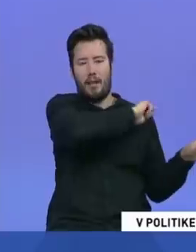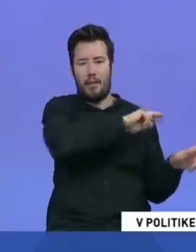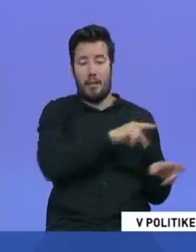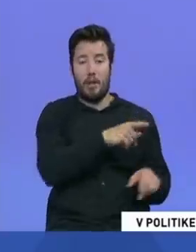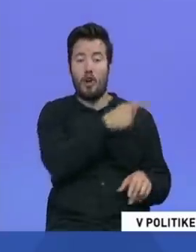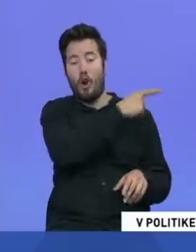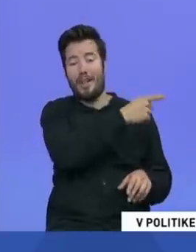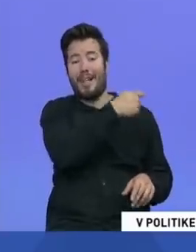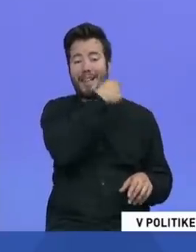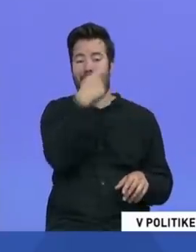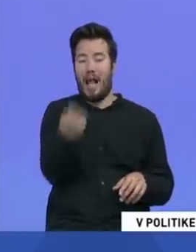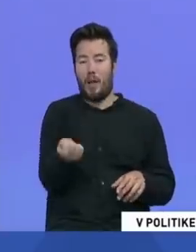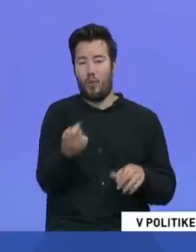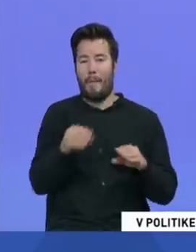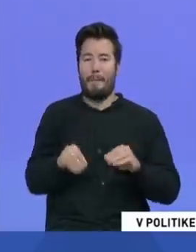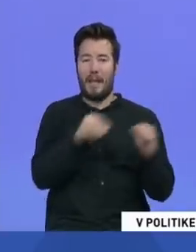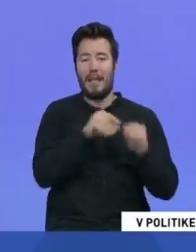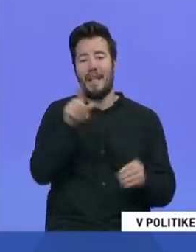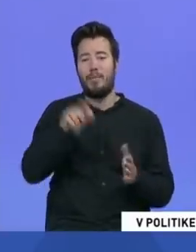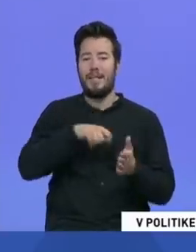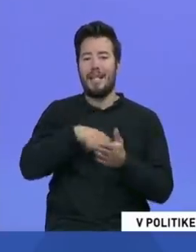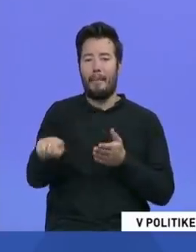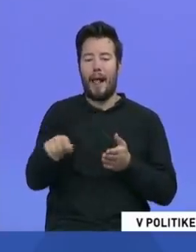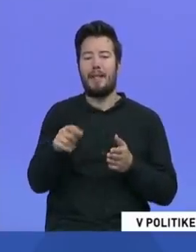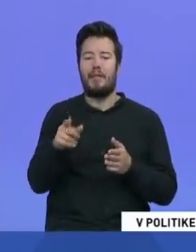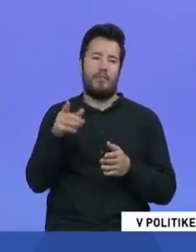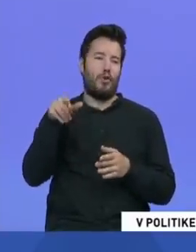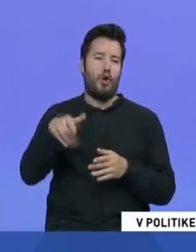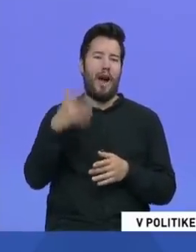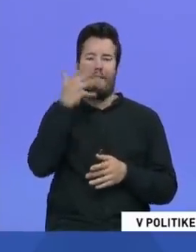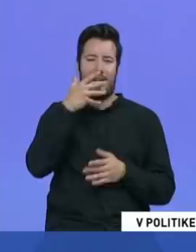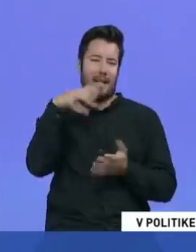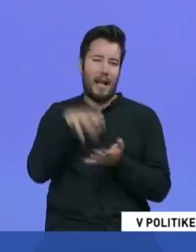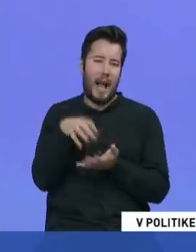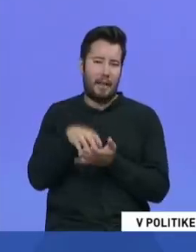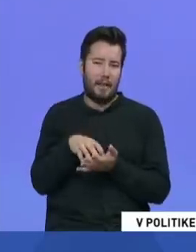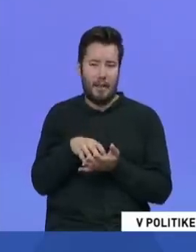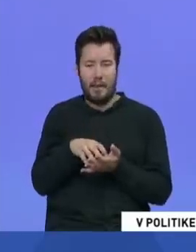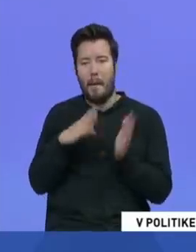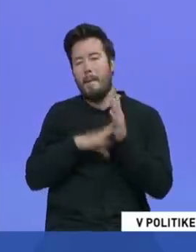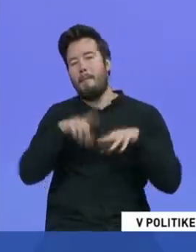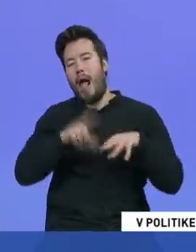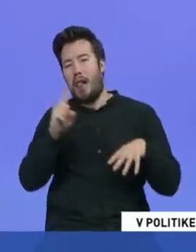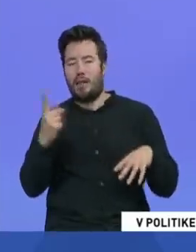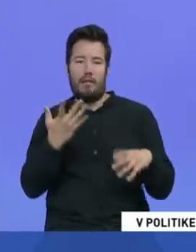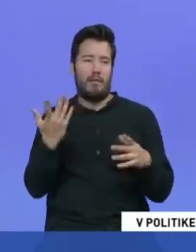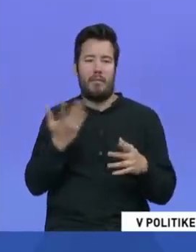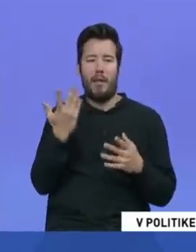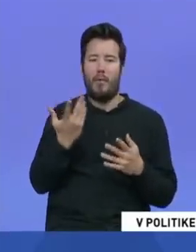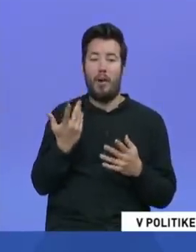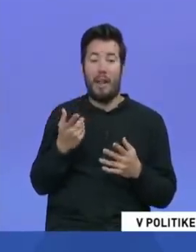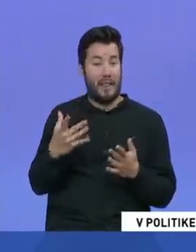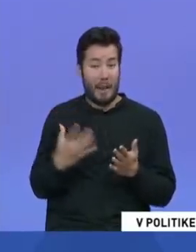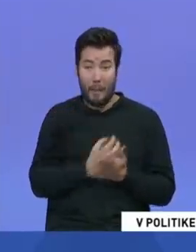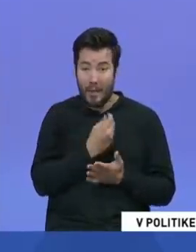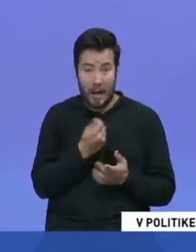a vy ho teraz máte vrátiť do tej, neviem, Nigerie alebo do tej krajiny Mali, ktorá ho nechce prijať. Takže vám sa to nepodarí a o 8 mesiacov tým pádom